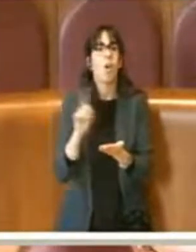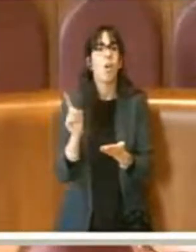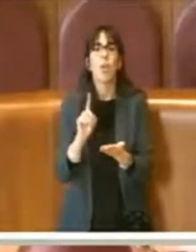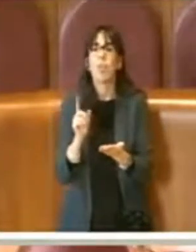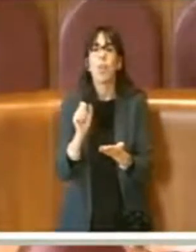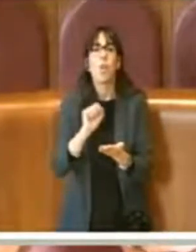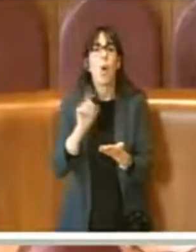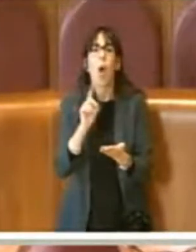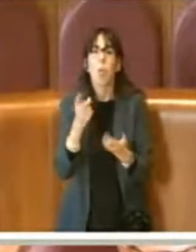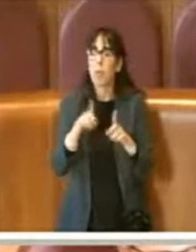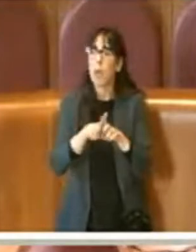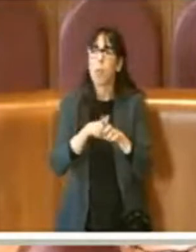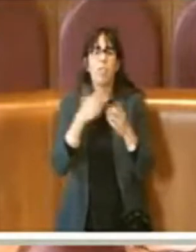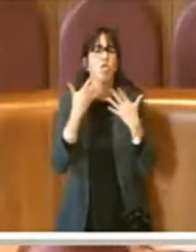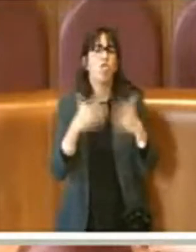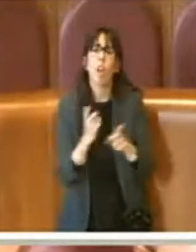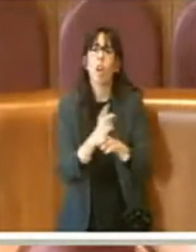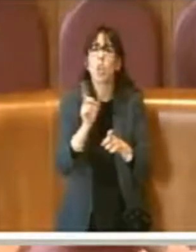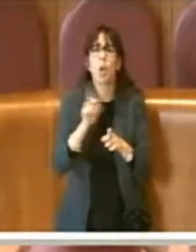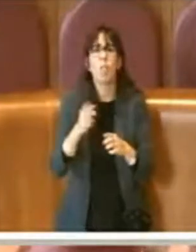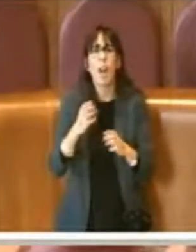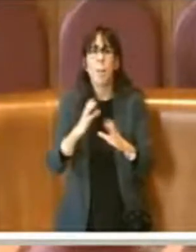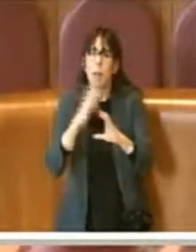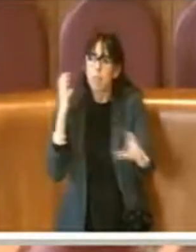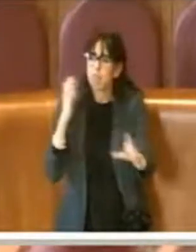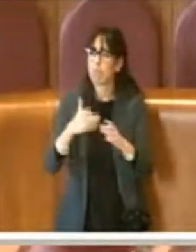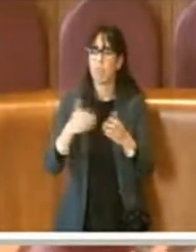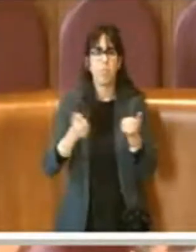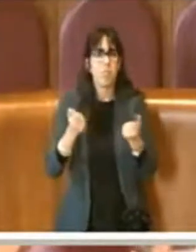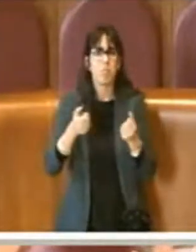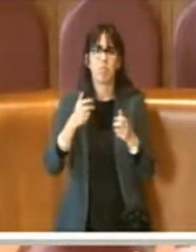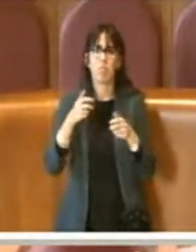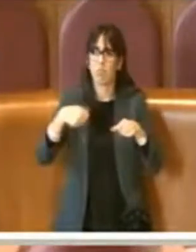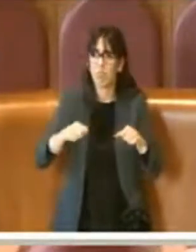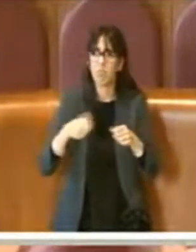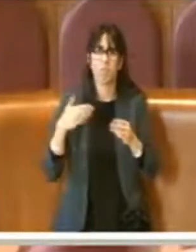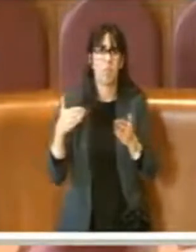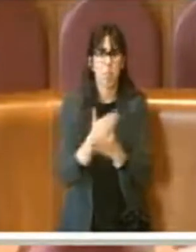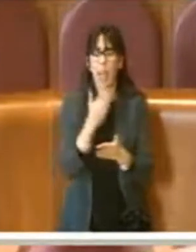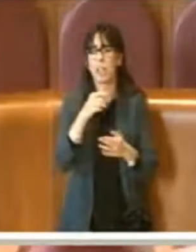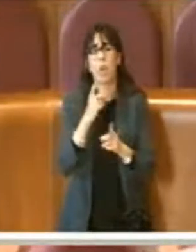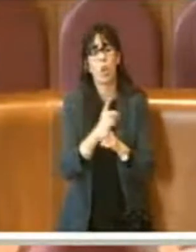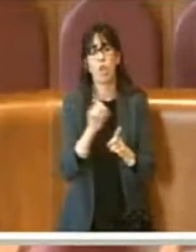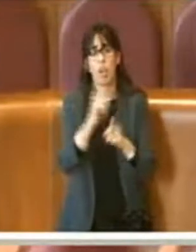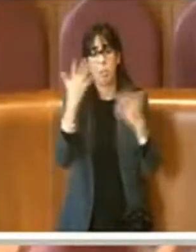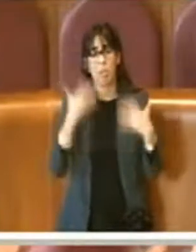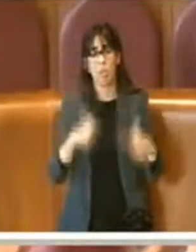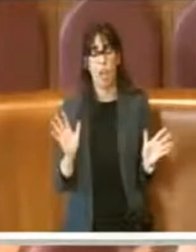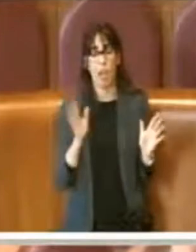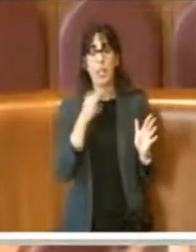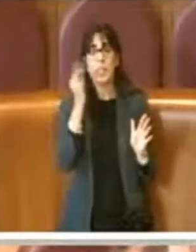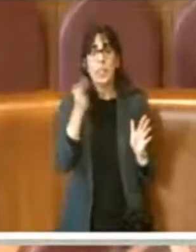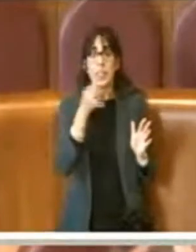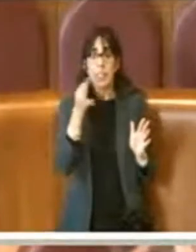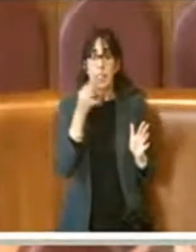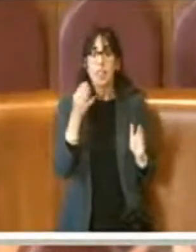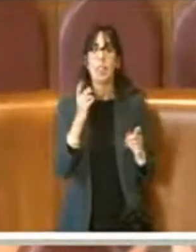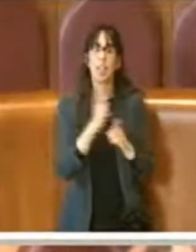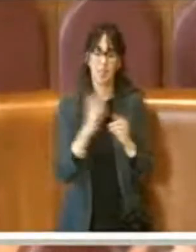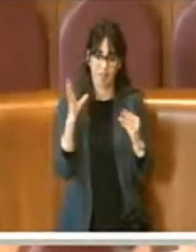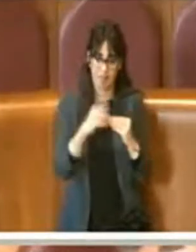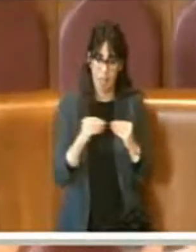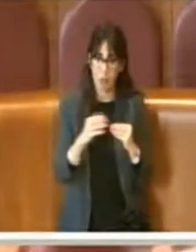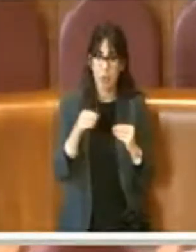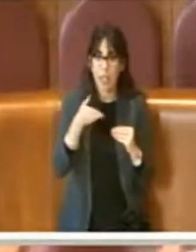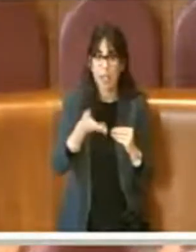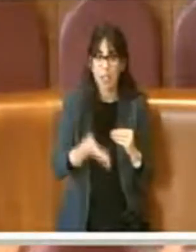'attraversamento dei mezzi. Quindi manutenzione, mezzi, mobilità su ferro che